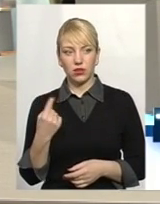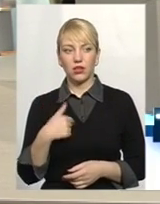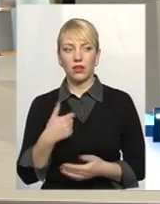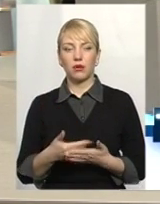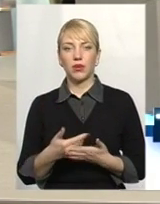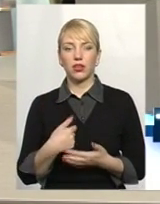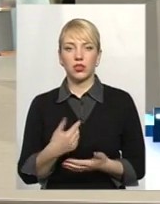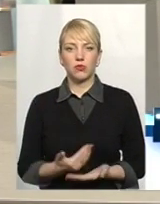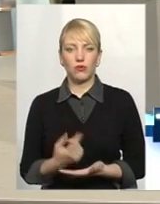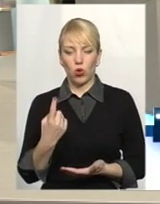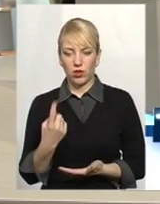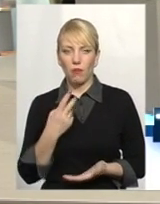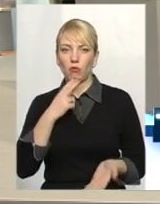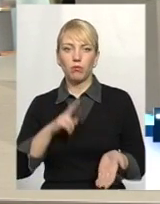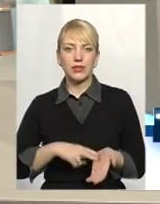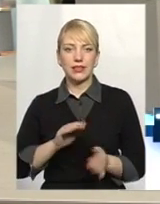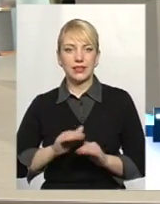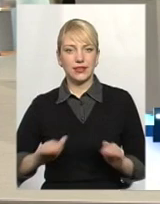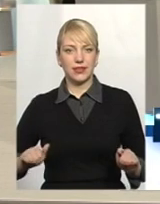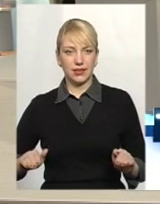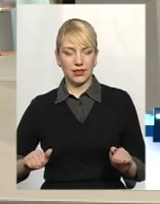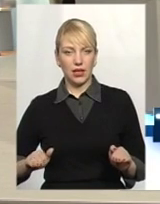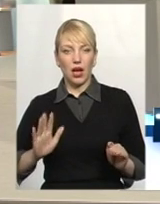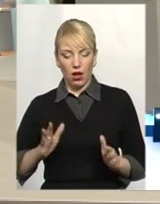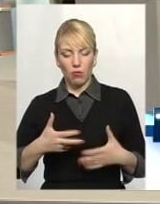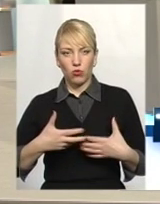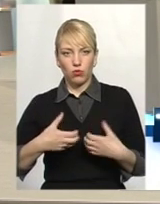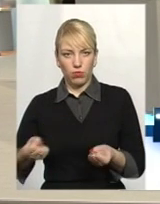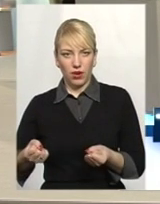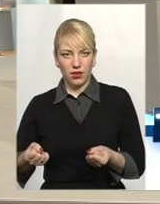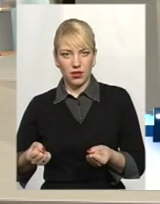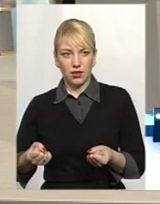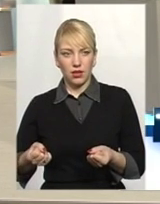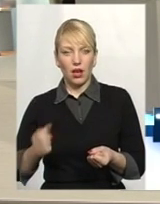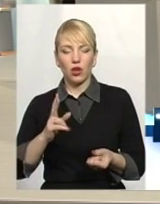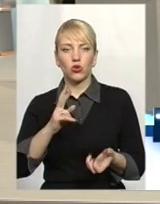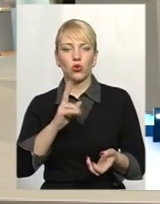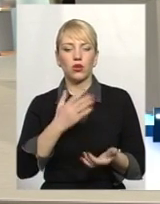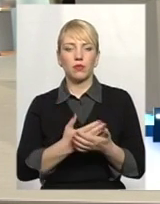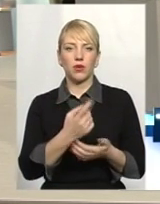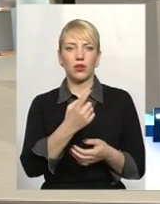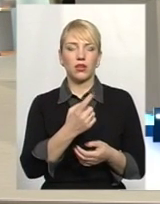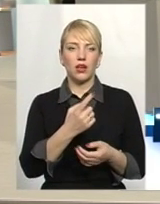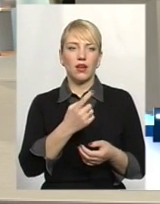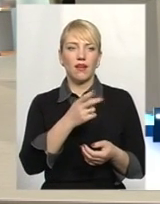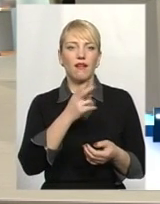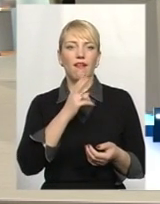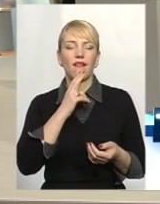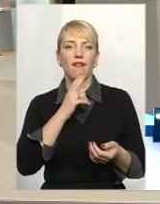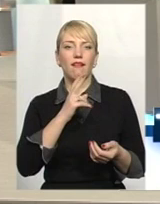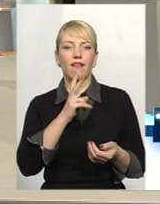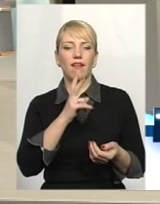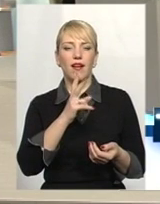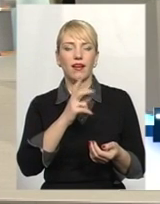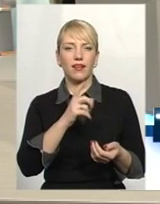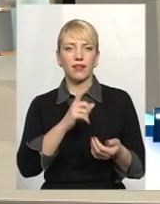живу одна, у мене приписані діти, а будуть брати Богу. А хто плаче радію поселиво? А будуть